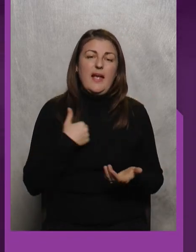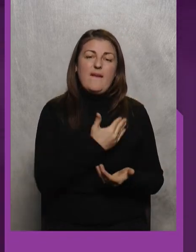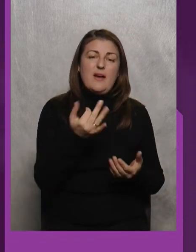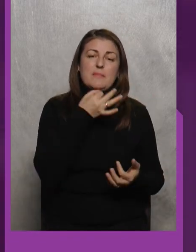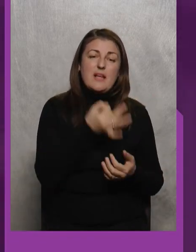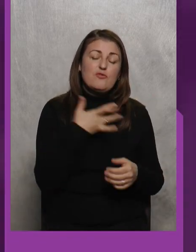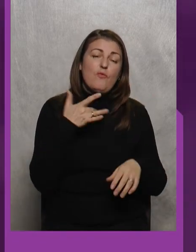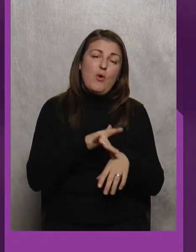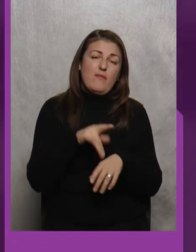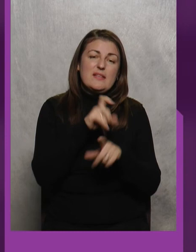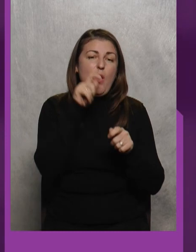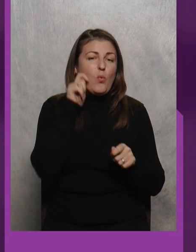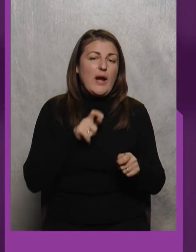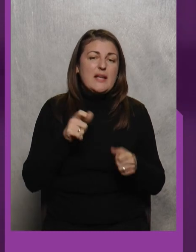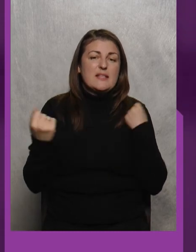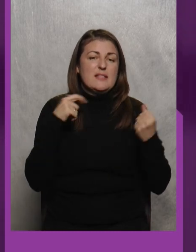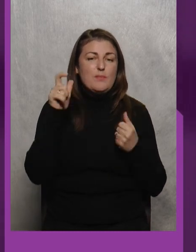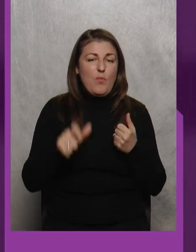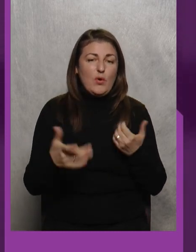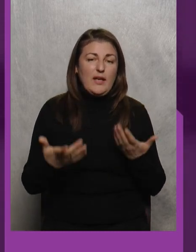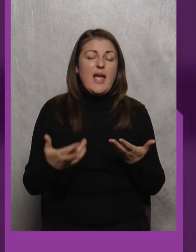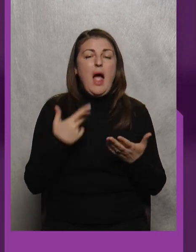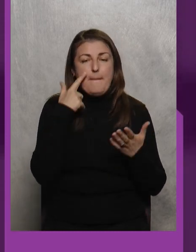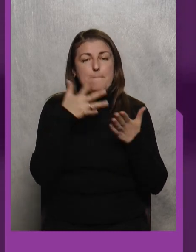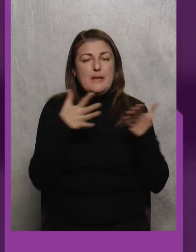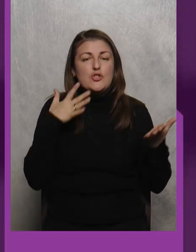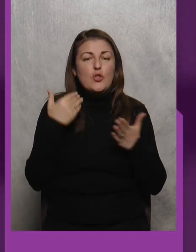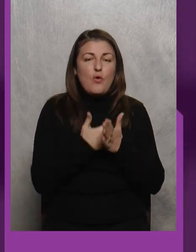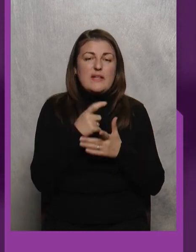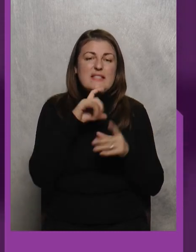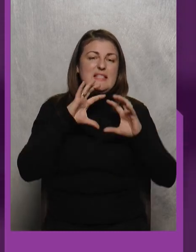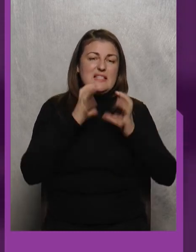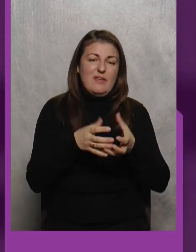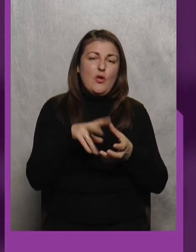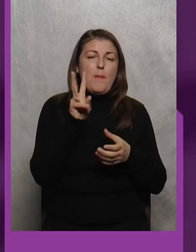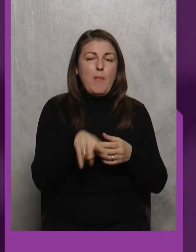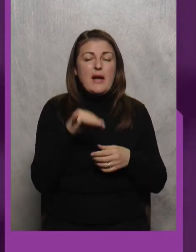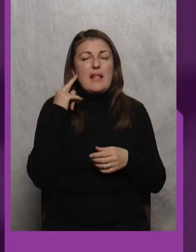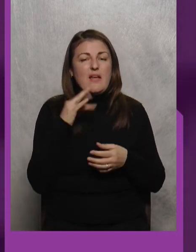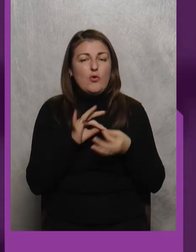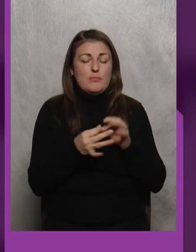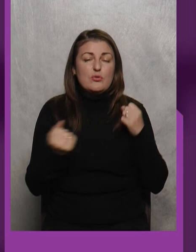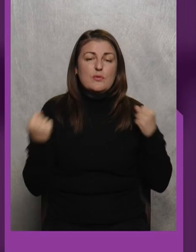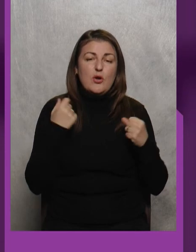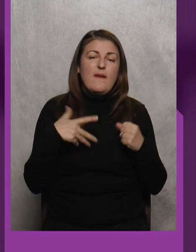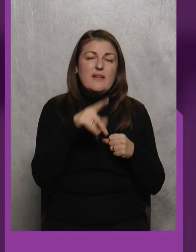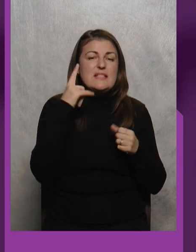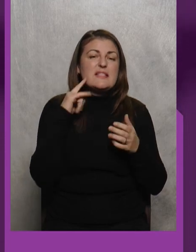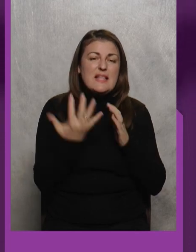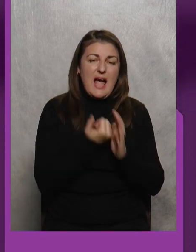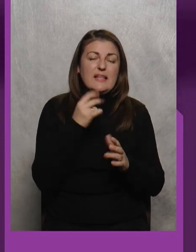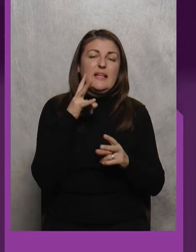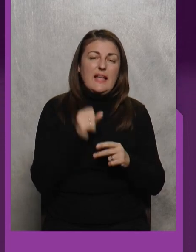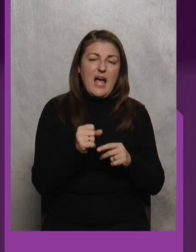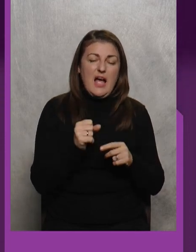вам скажу Болівайте за український спорт Більше новин зі світу пара та дефолімпійського спорту Ви знайдете на